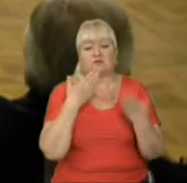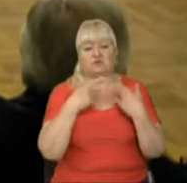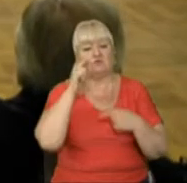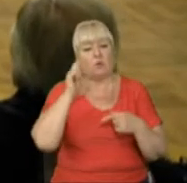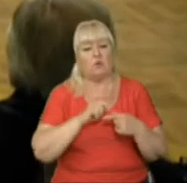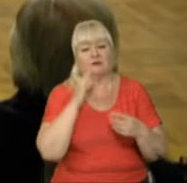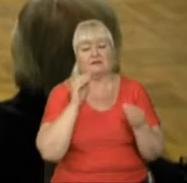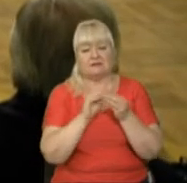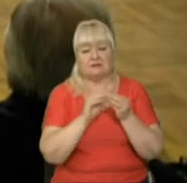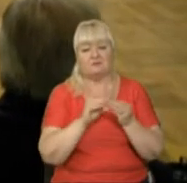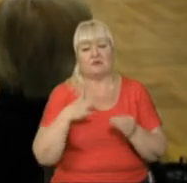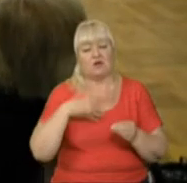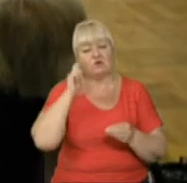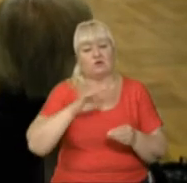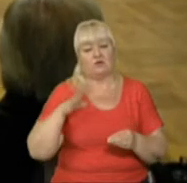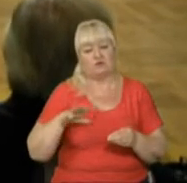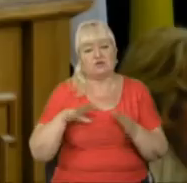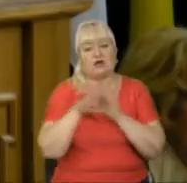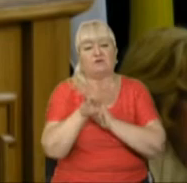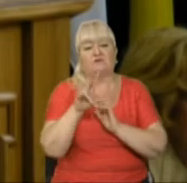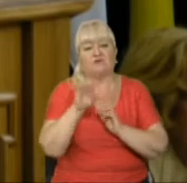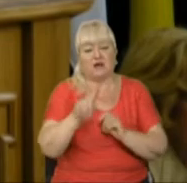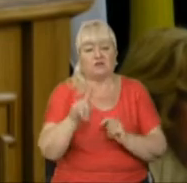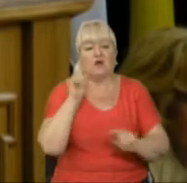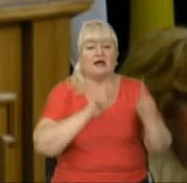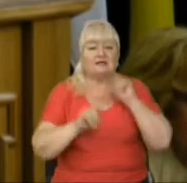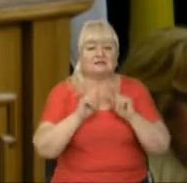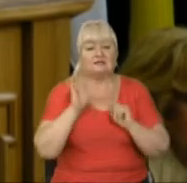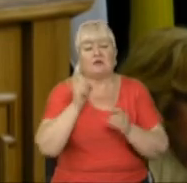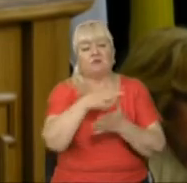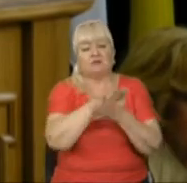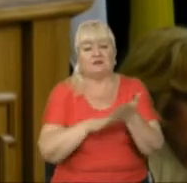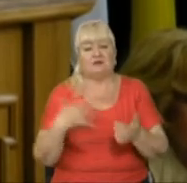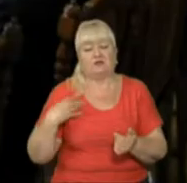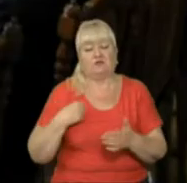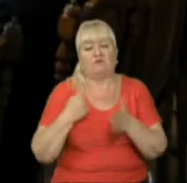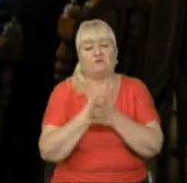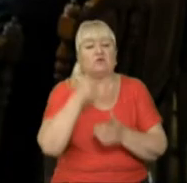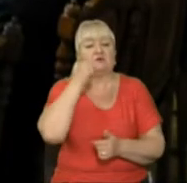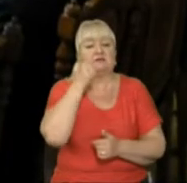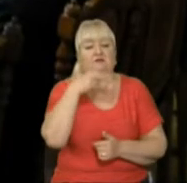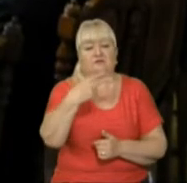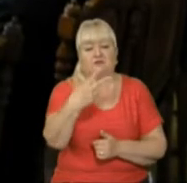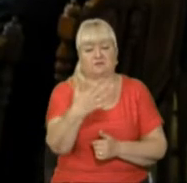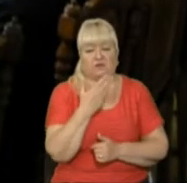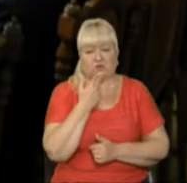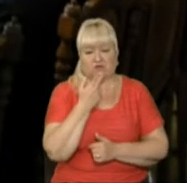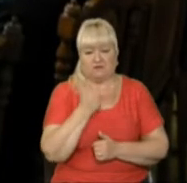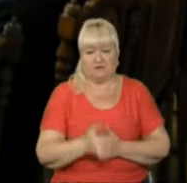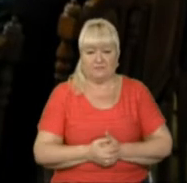Нашу країну чекають в НАТО. Засідання міжпарламентської асамблеї триватиме у Львові до завтра, 25 червня.